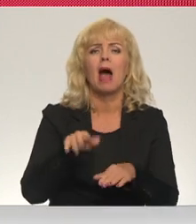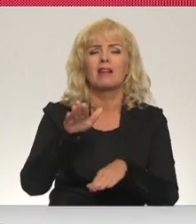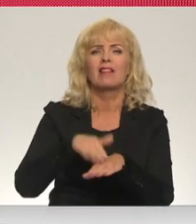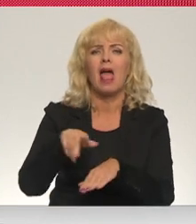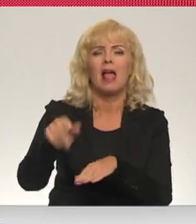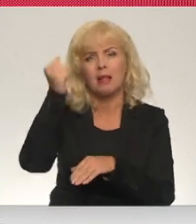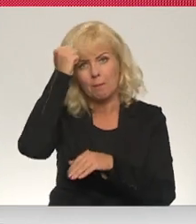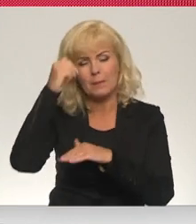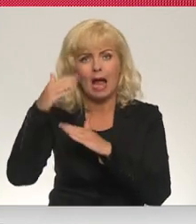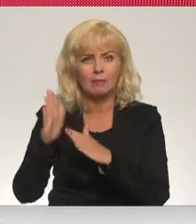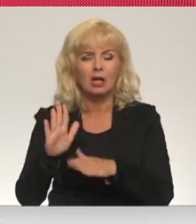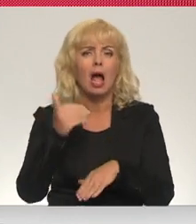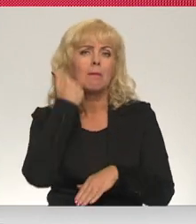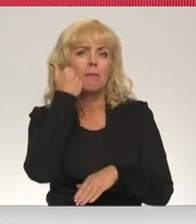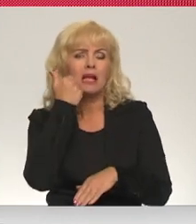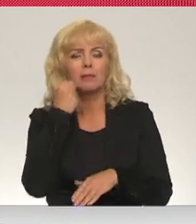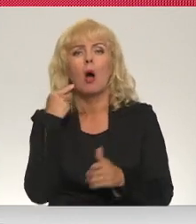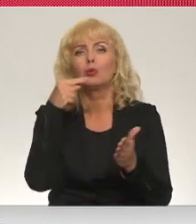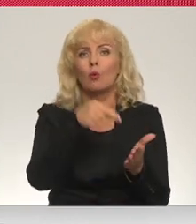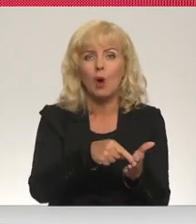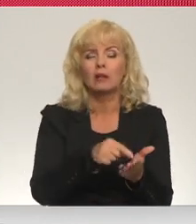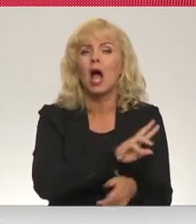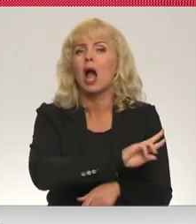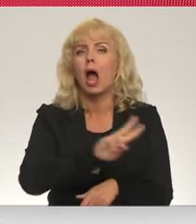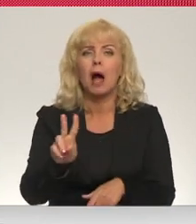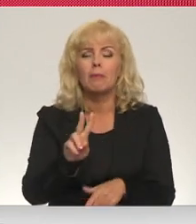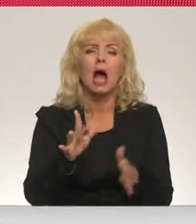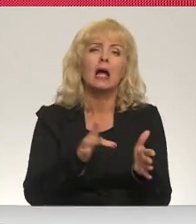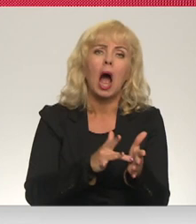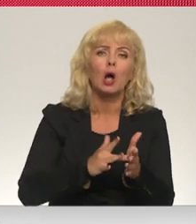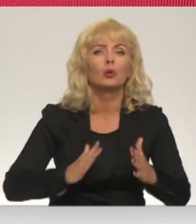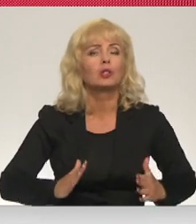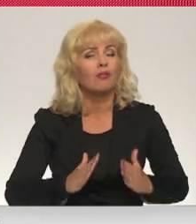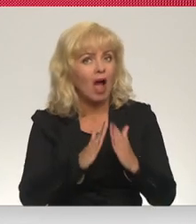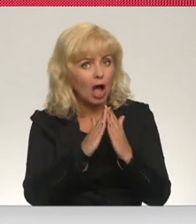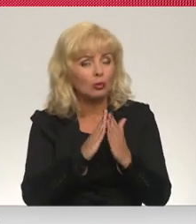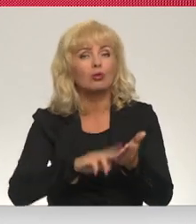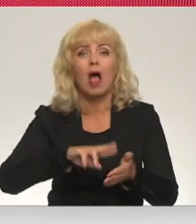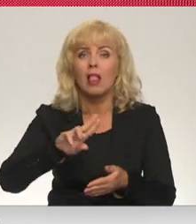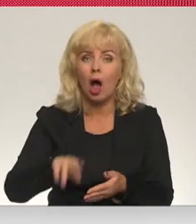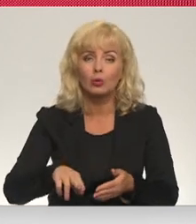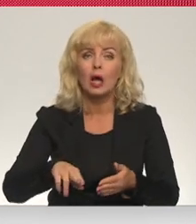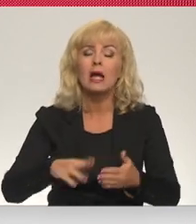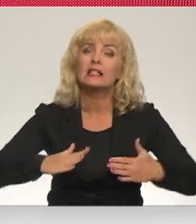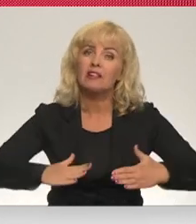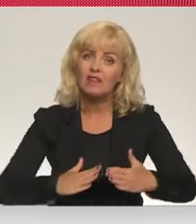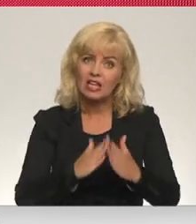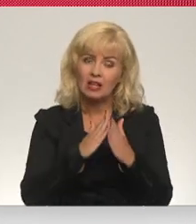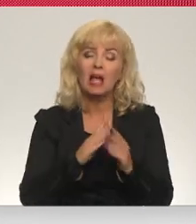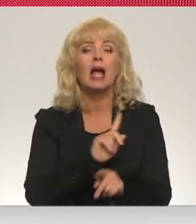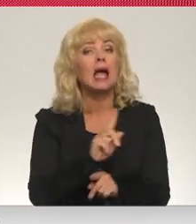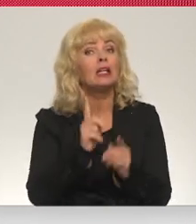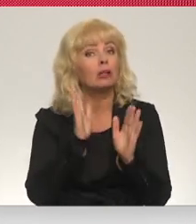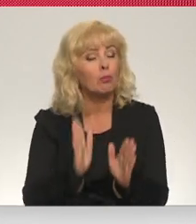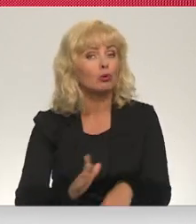vai bezkaunīgas norādes, kam un kādu svētkus ir ļauts svinēt, ir un